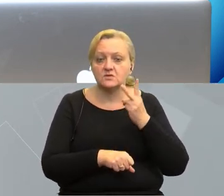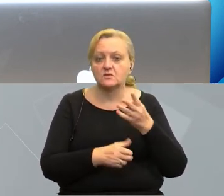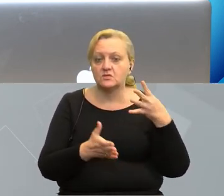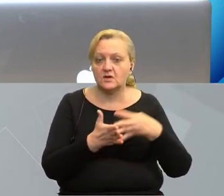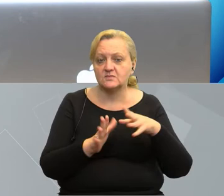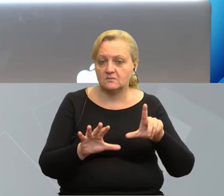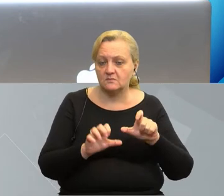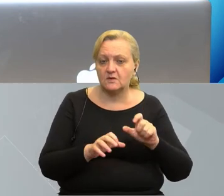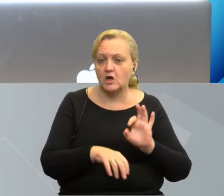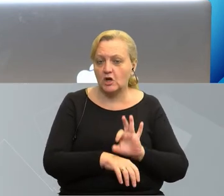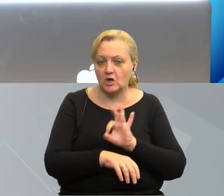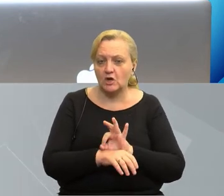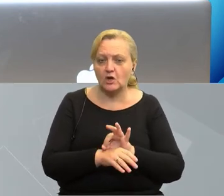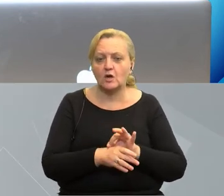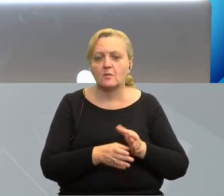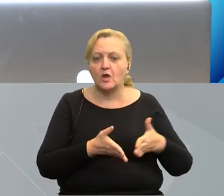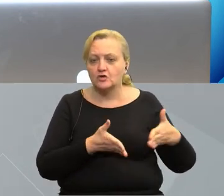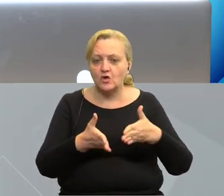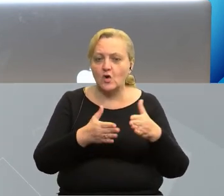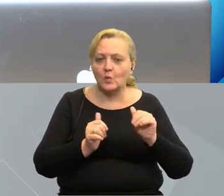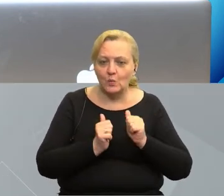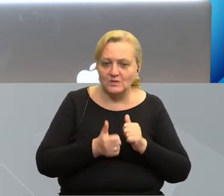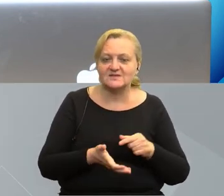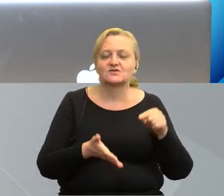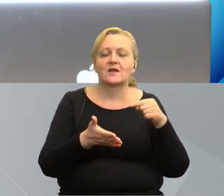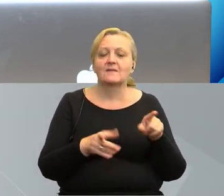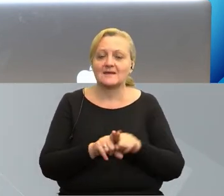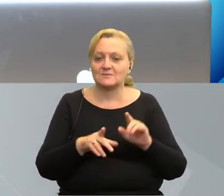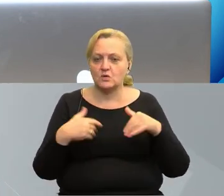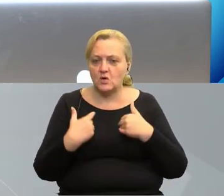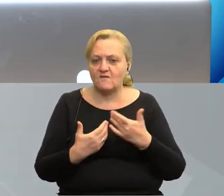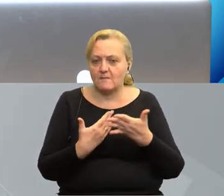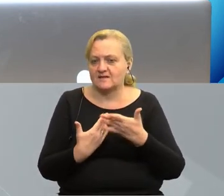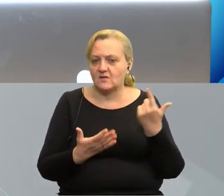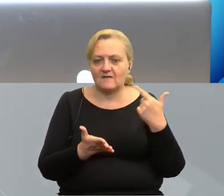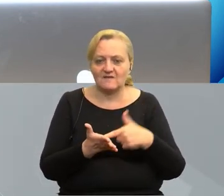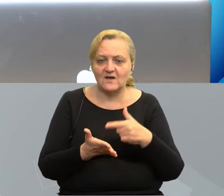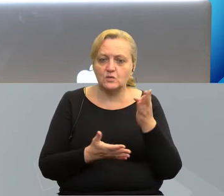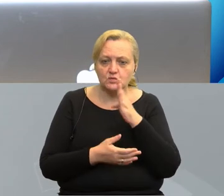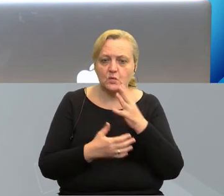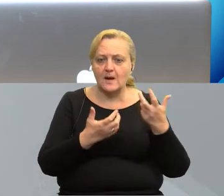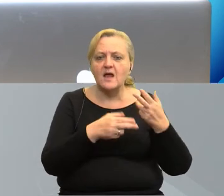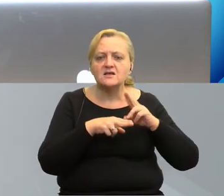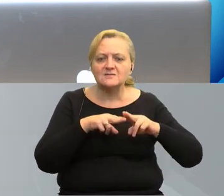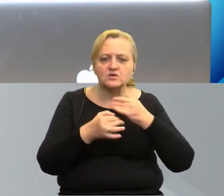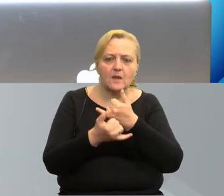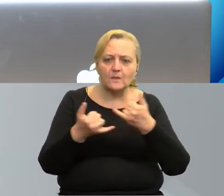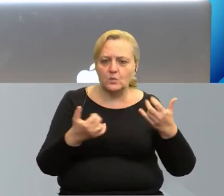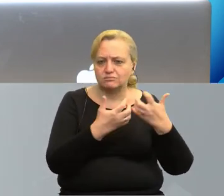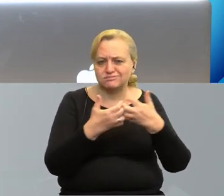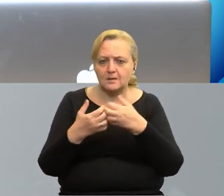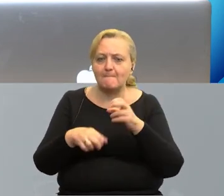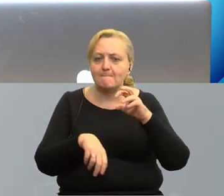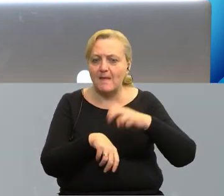4700 kilometrów szlaków turystycznych. W zakresie zdrowia prawie 2 tysiące sztuk sprzętu medycznego.